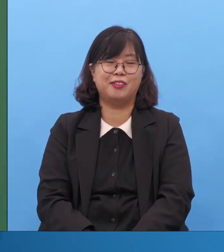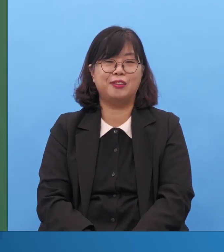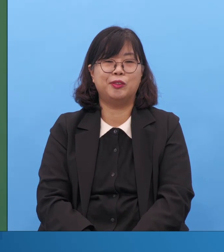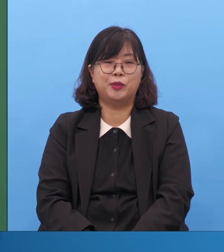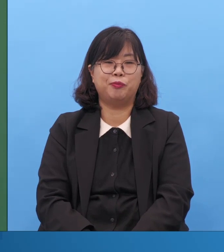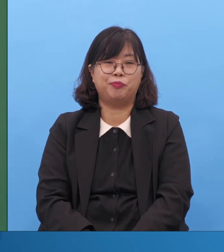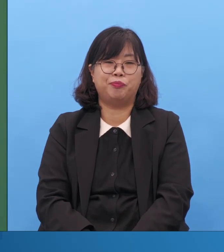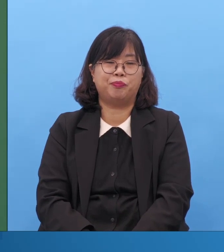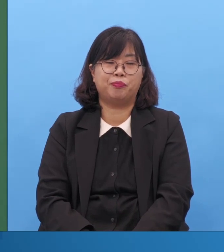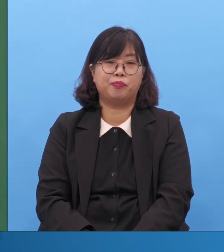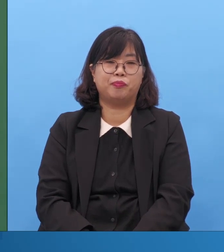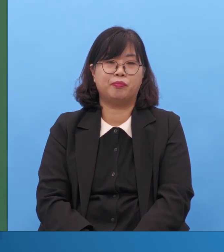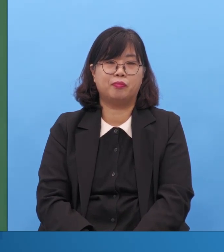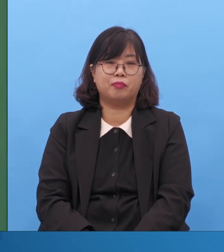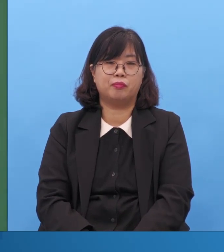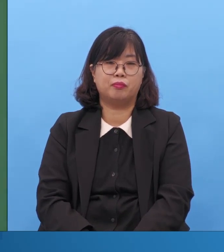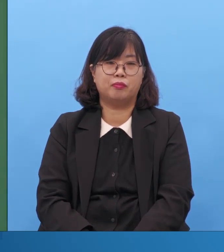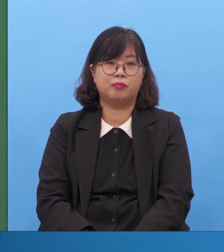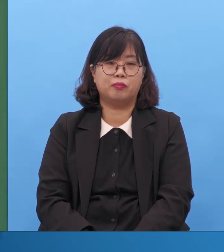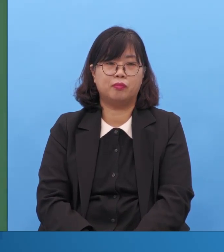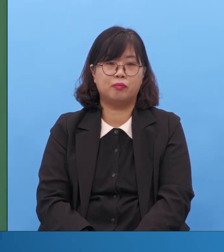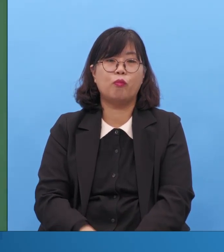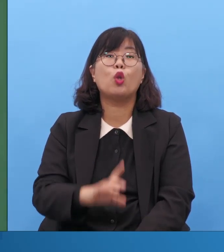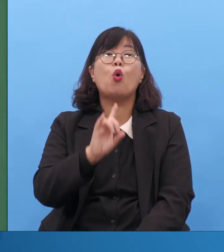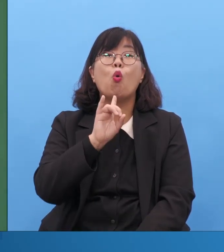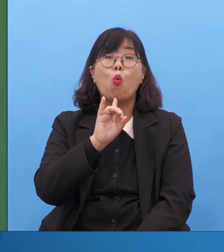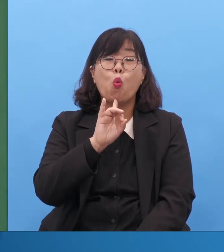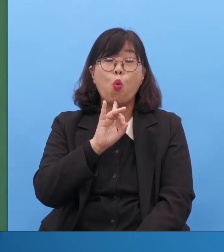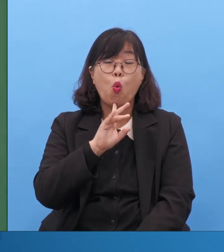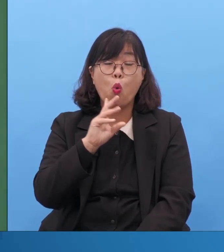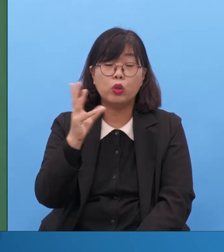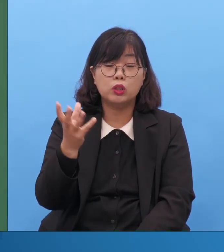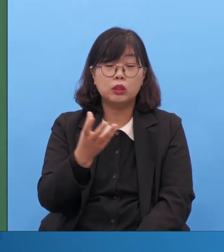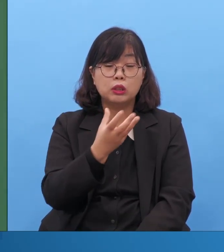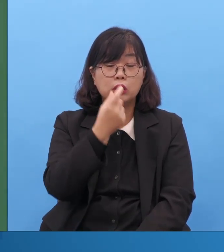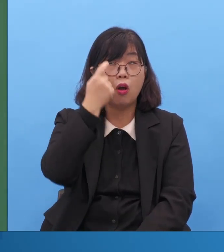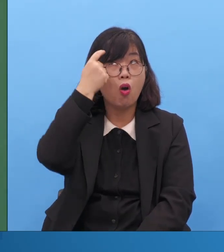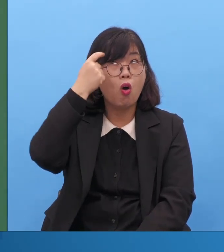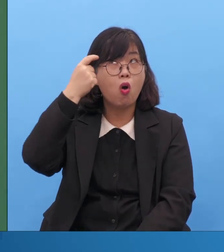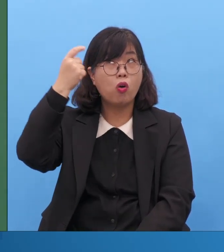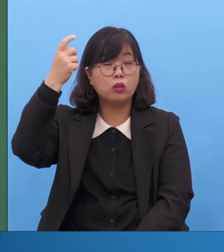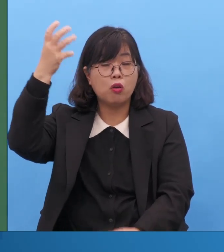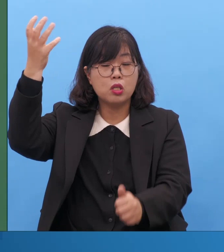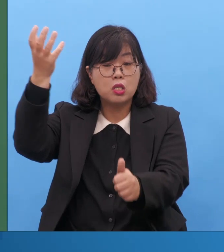이거 벗어나는 겁니다 오직 성령이 너에게 벗으시면 그 말입니다